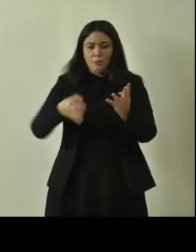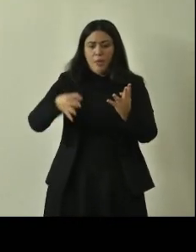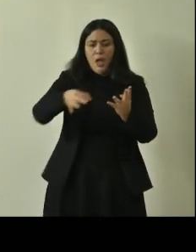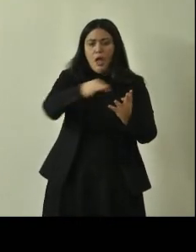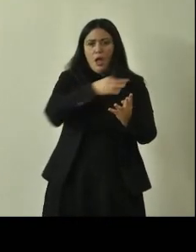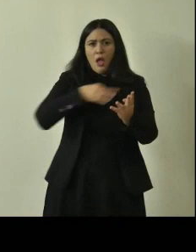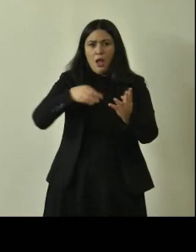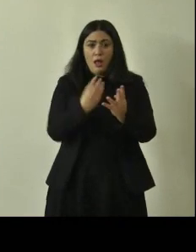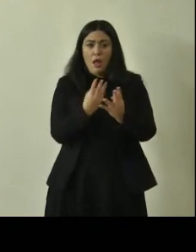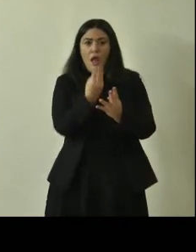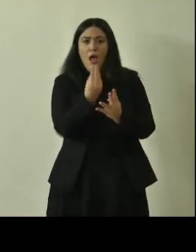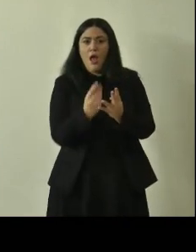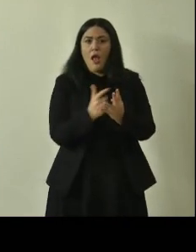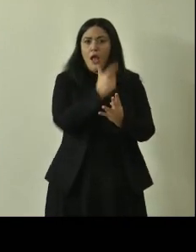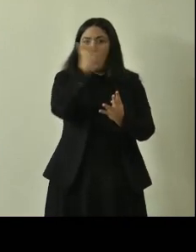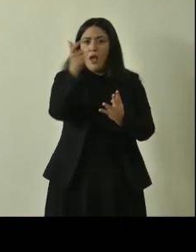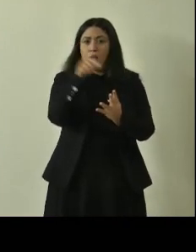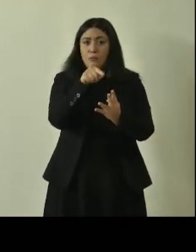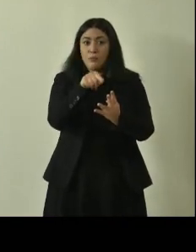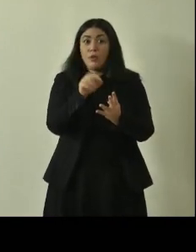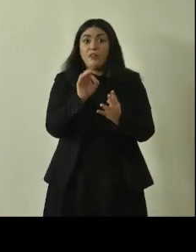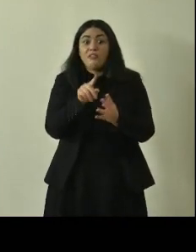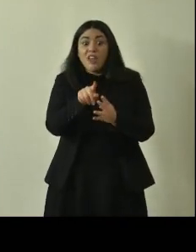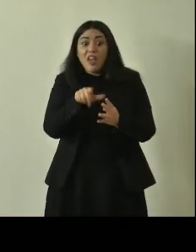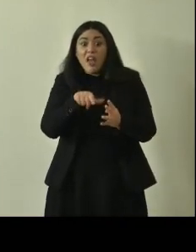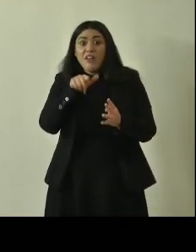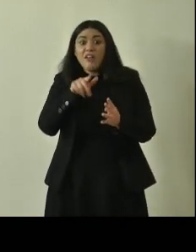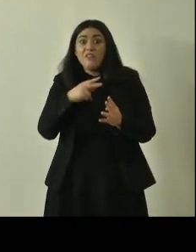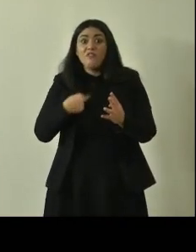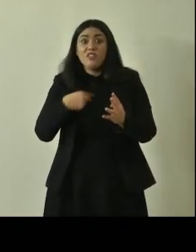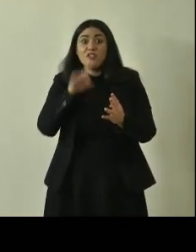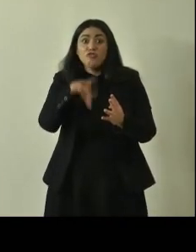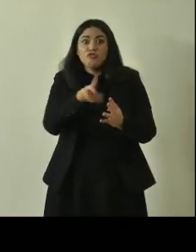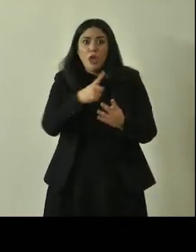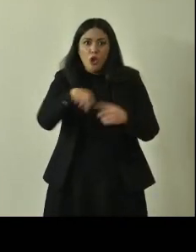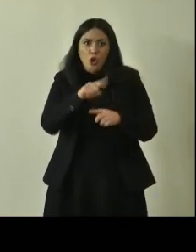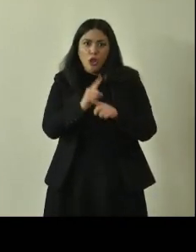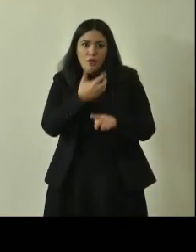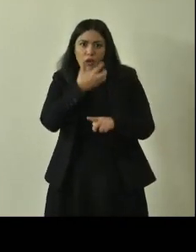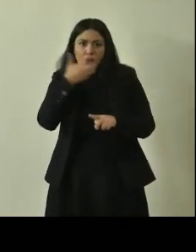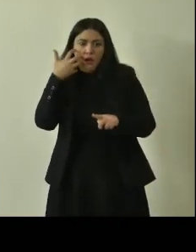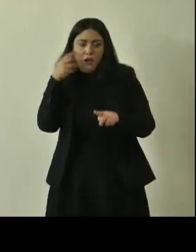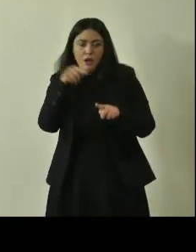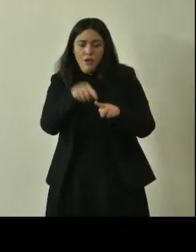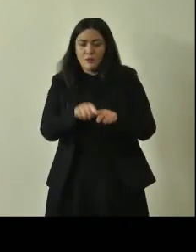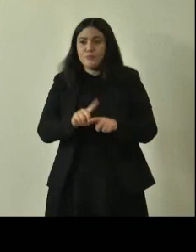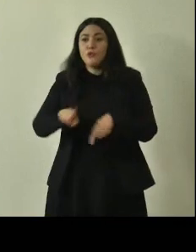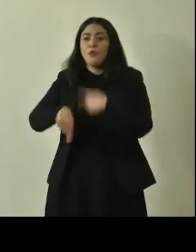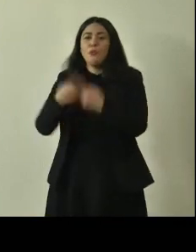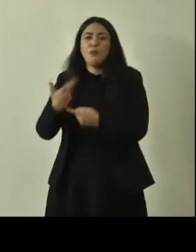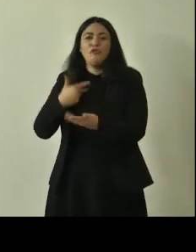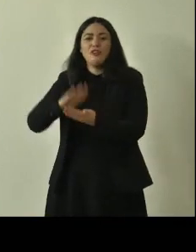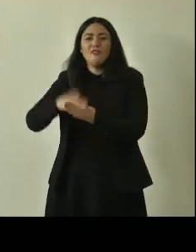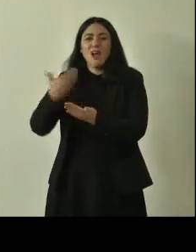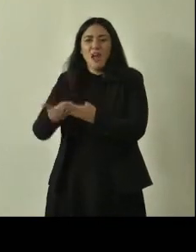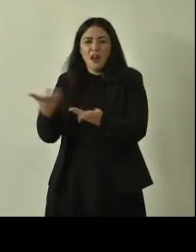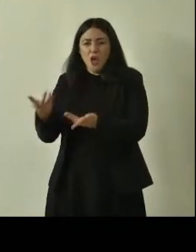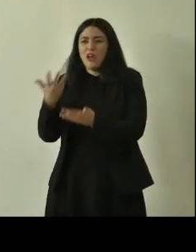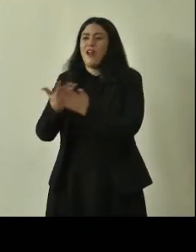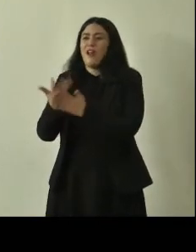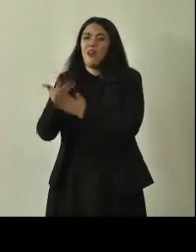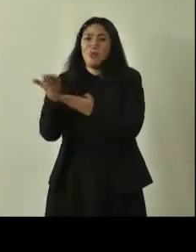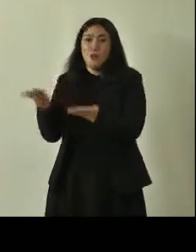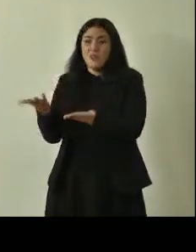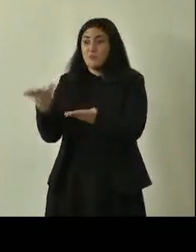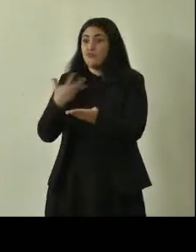finché dura teniamocelo da conto poi c il valore naturalistico su questo mi soffermo un secondo in più qui ci sarebbe l'immagine